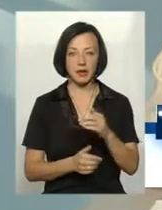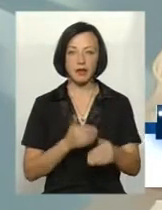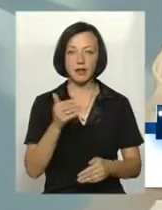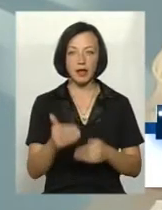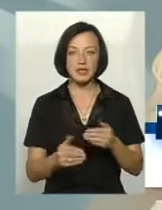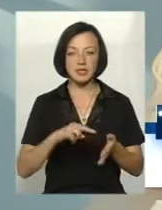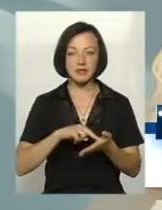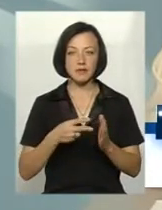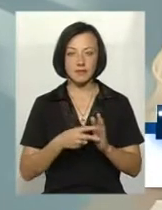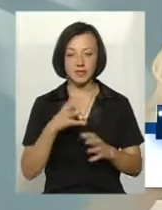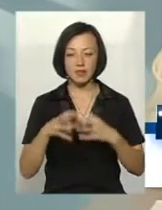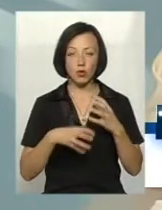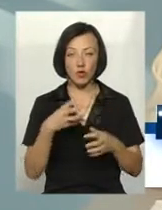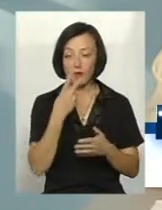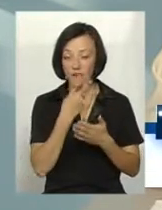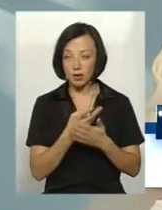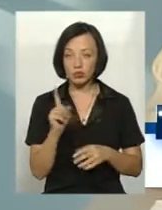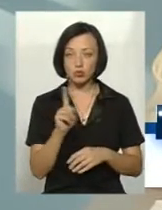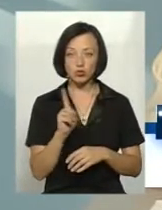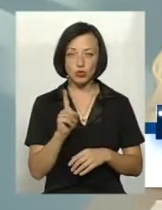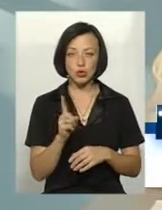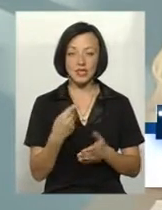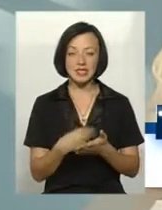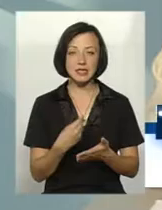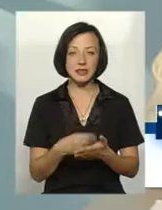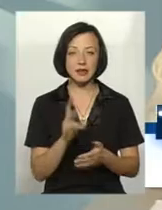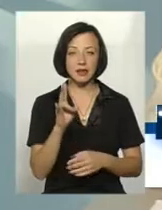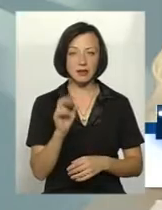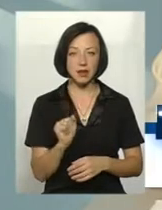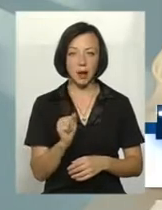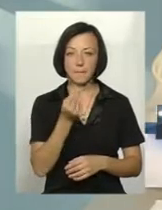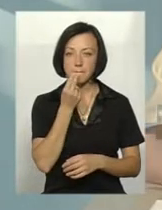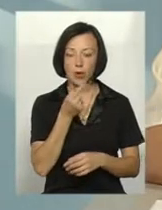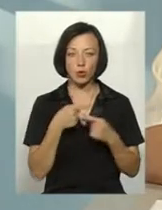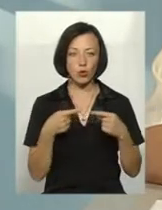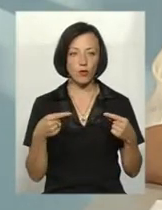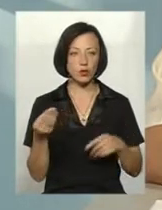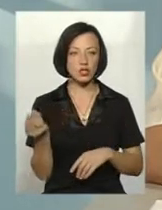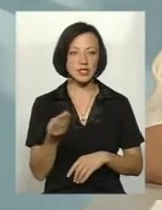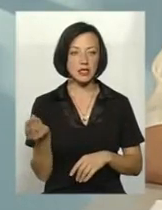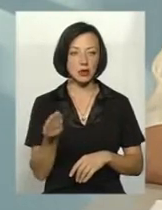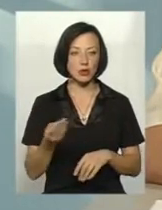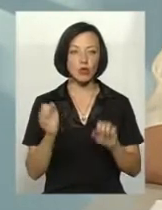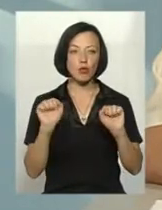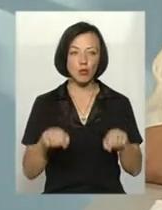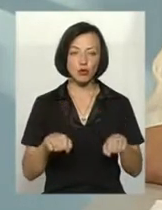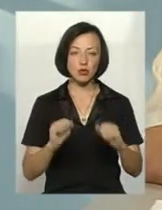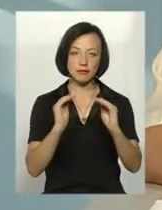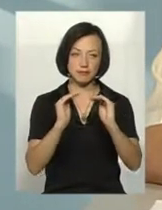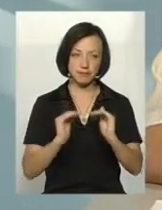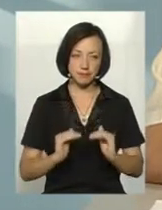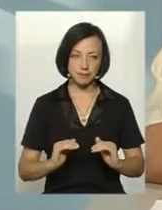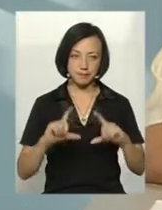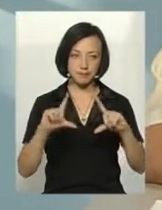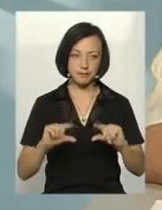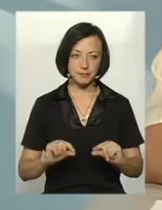світова вказує на те, що ціни на продовольче зерно можуть і знизитись. І